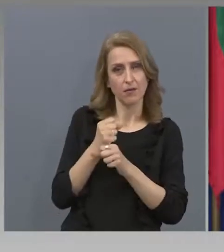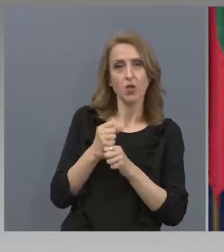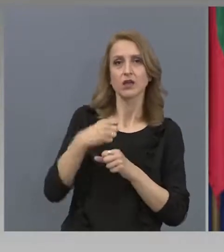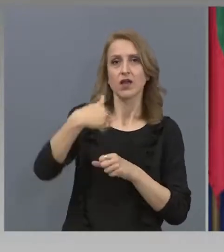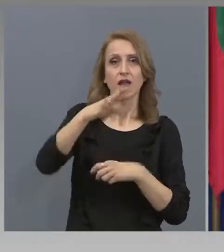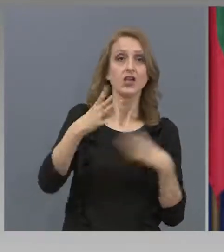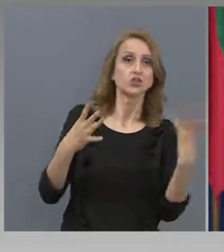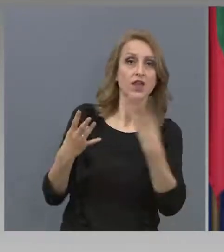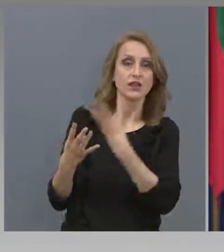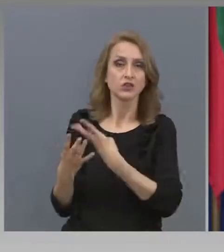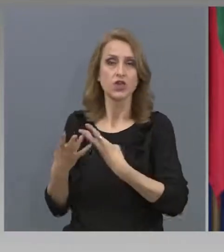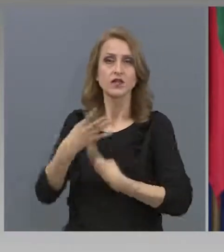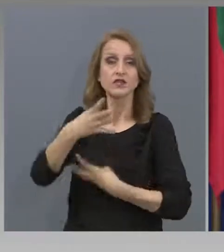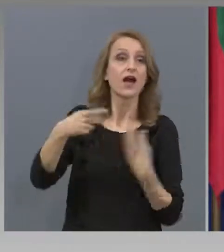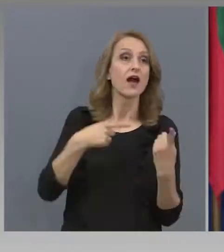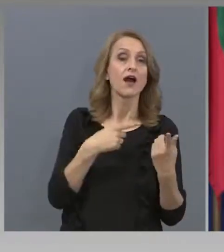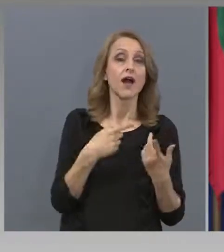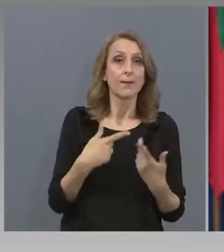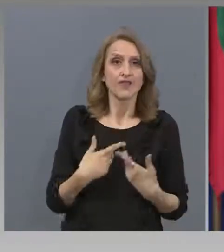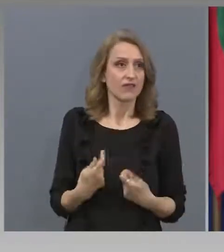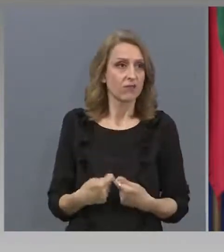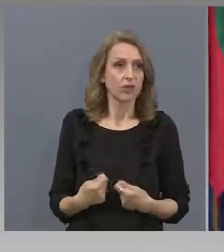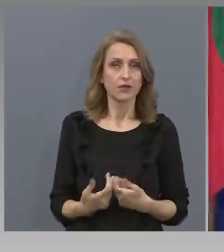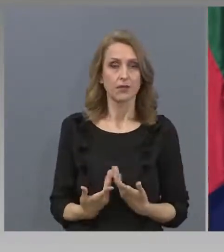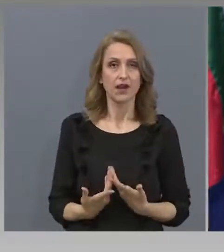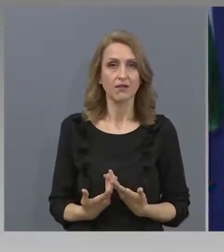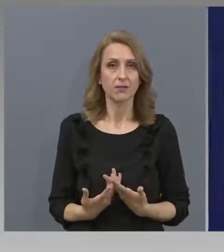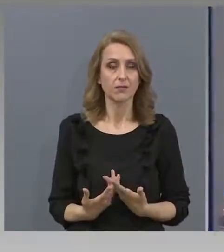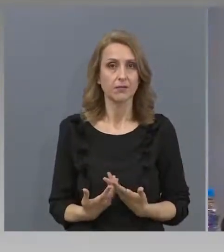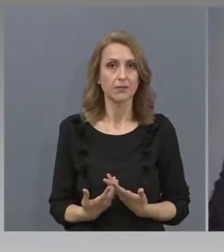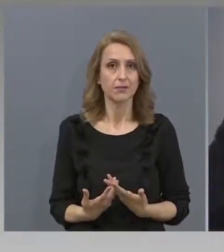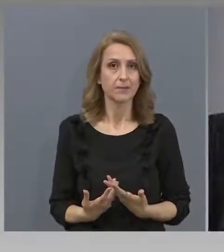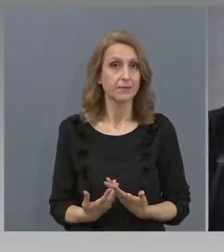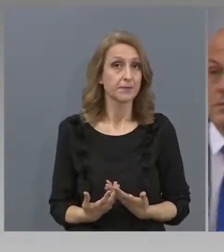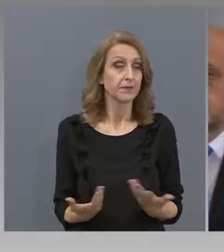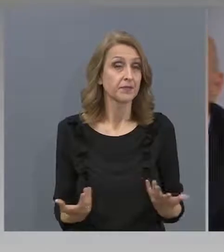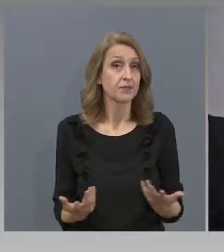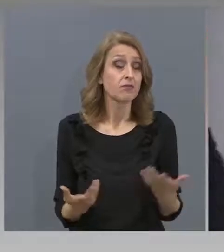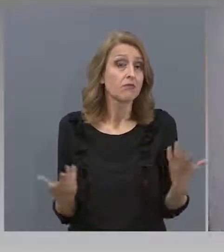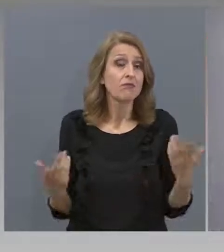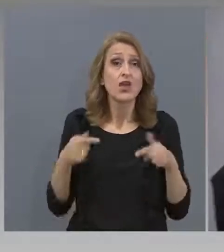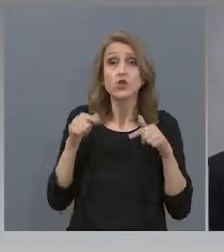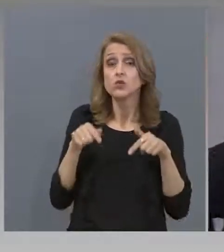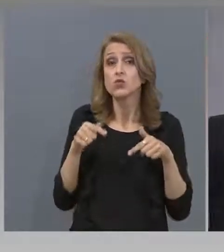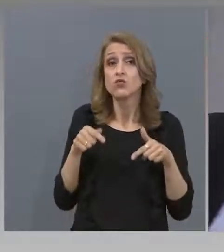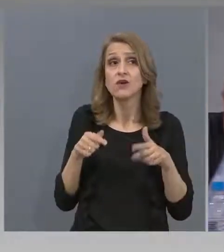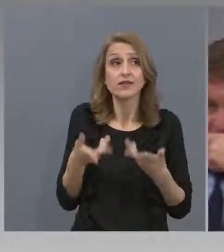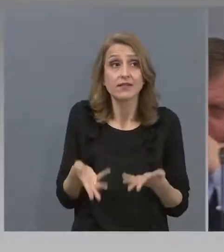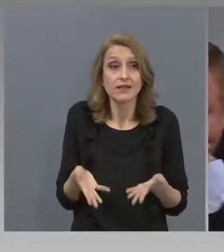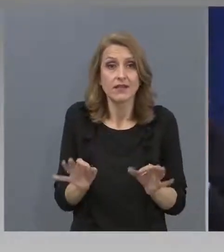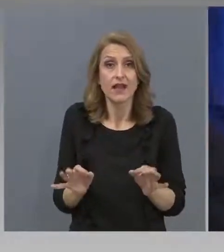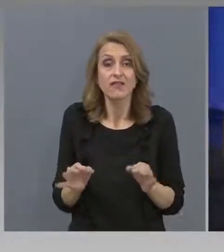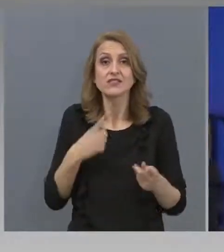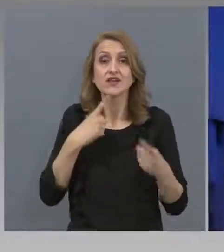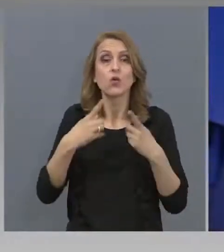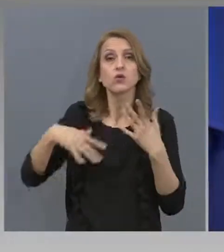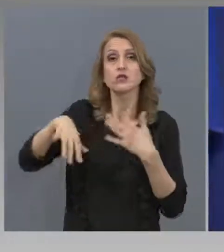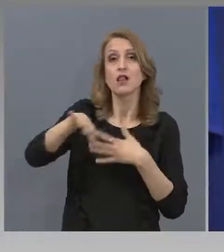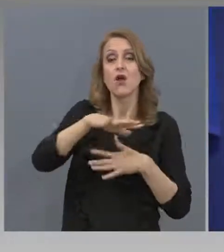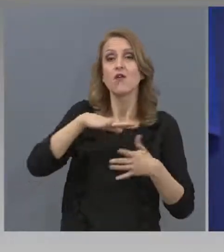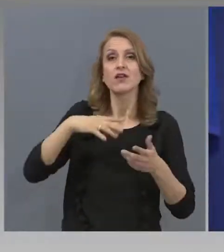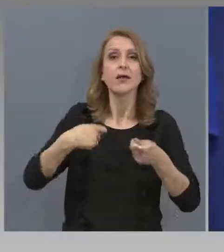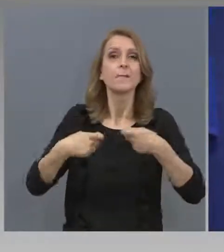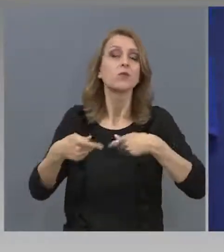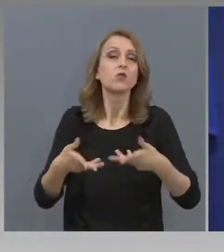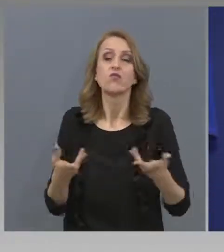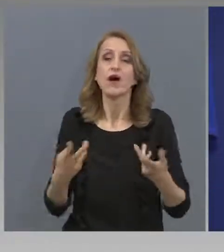А ние какво да створим? Разбира се, че може. Ами, това са от условията на пазарната економика.